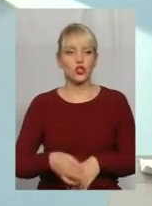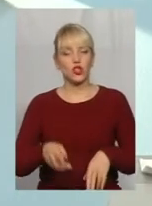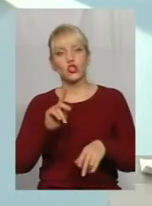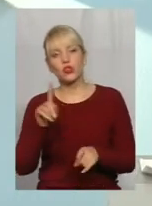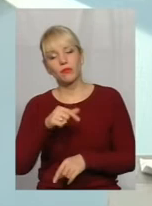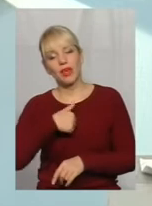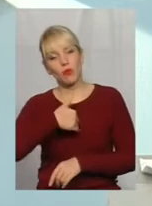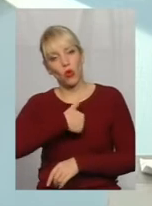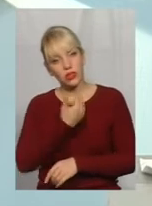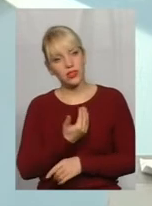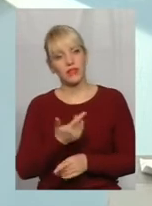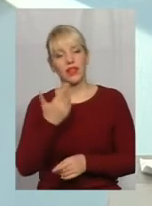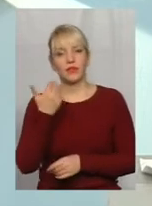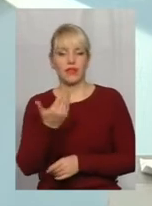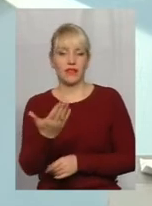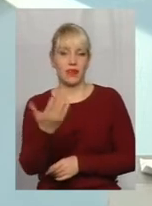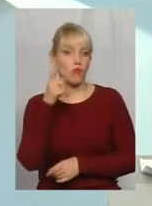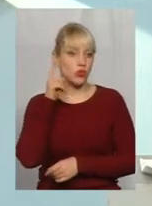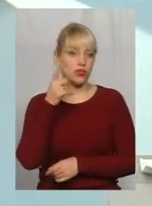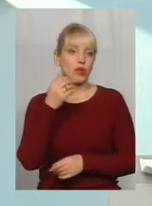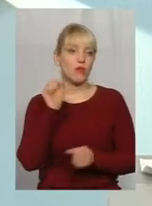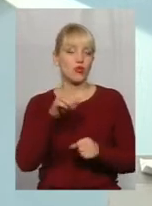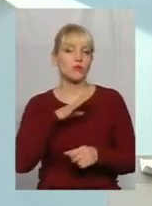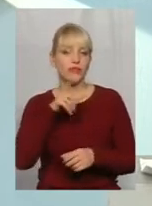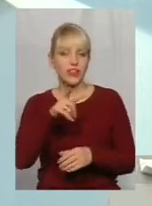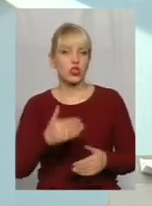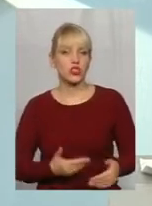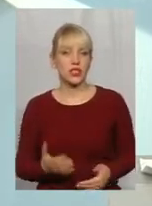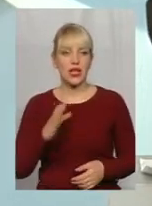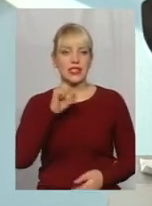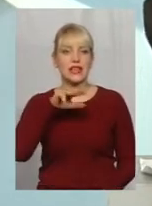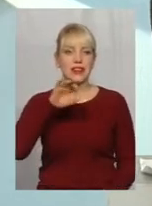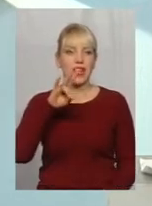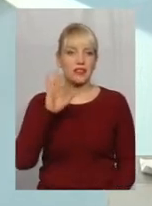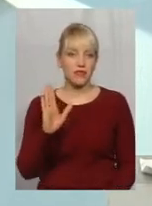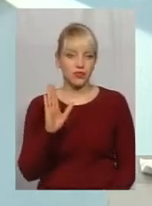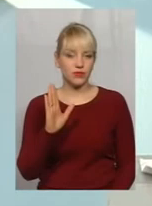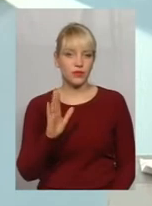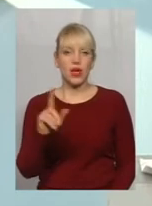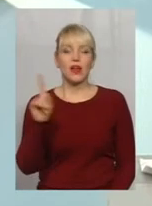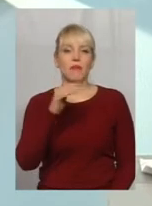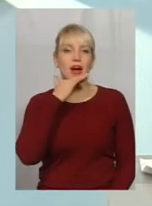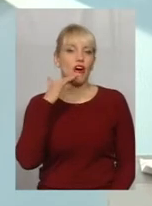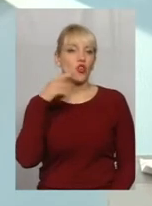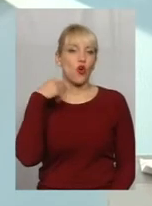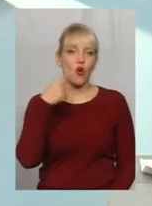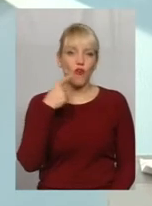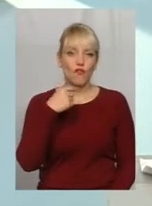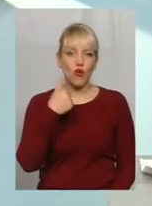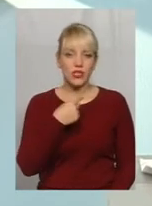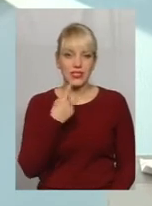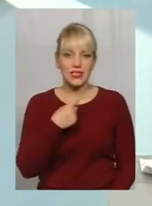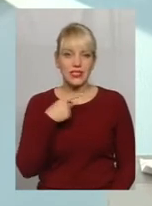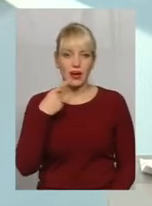хотів. Я думаю, ви молодиві ще до того часу доживете. Хотів, щоб в Сатанові, якраз про яке вже говориться, були ці